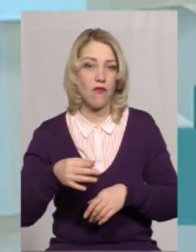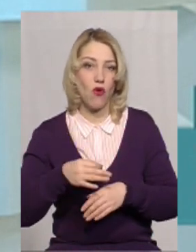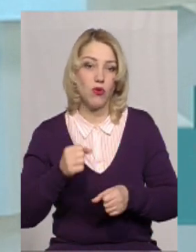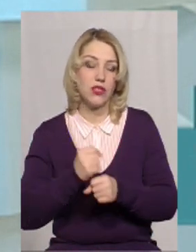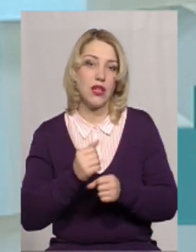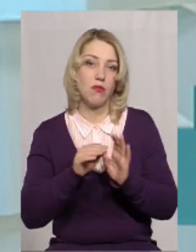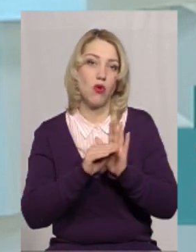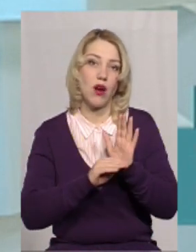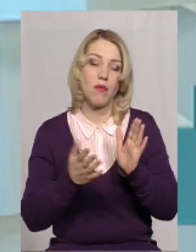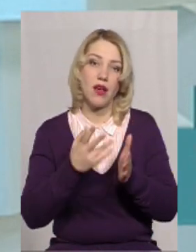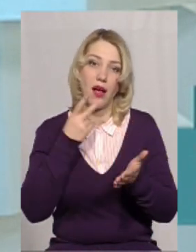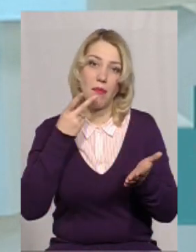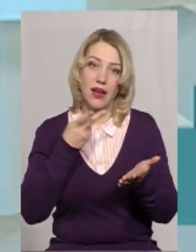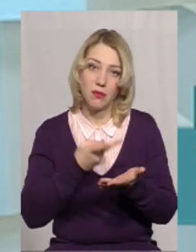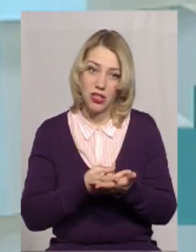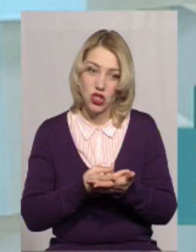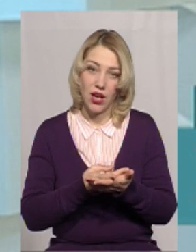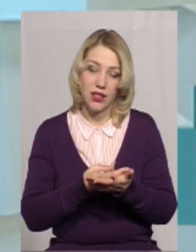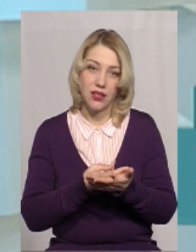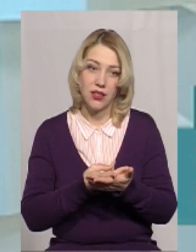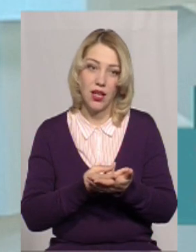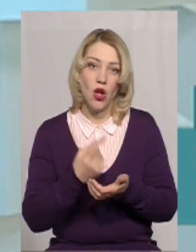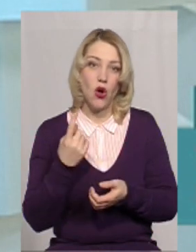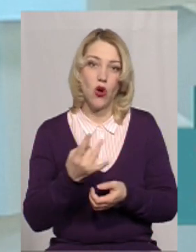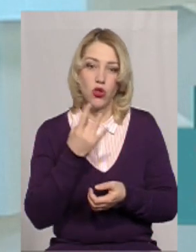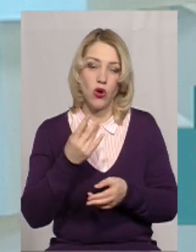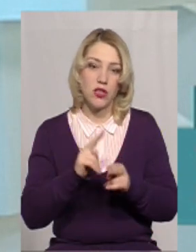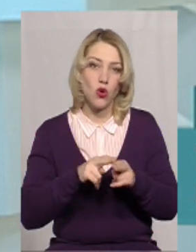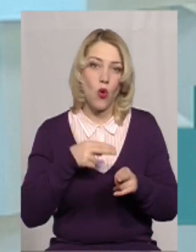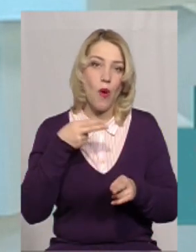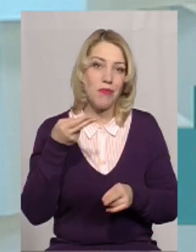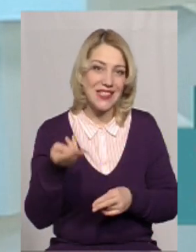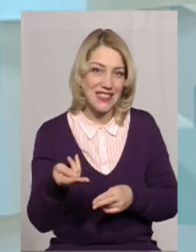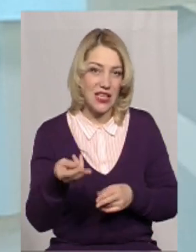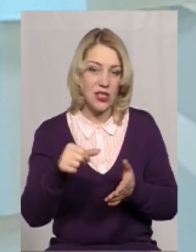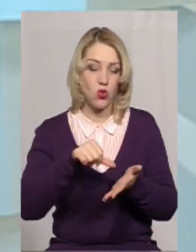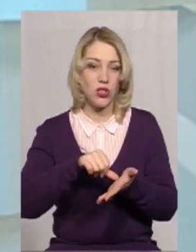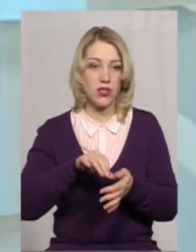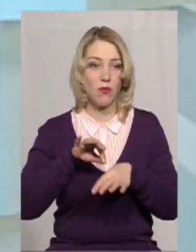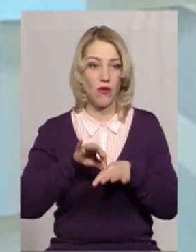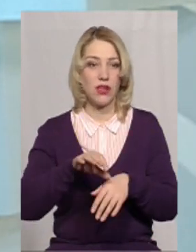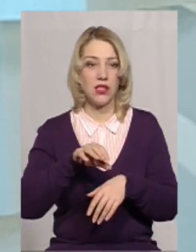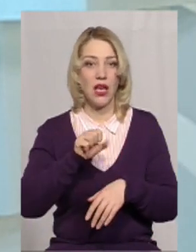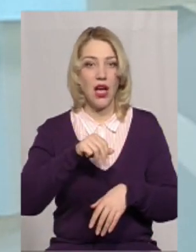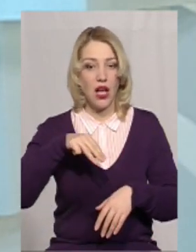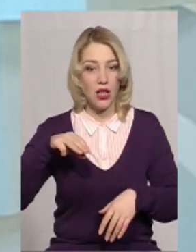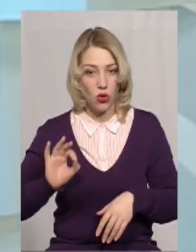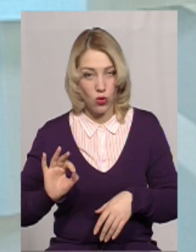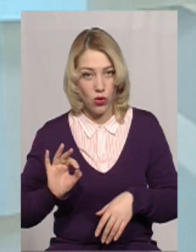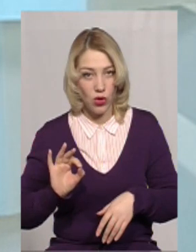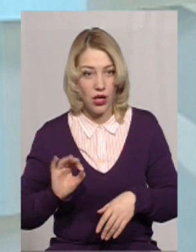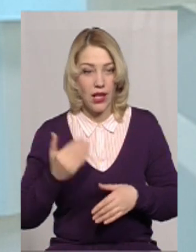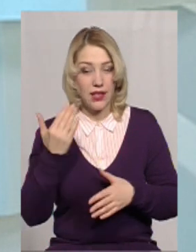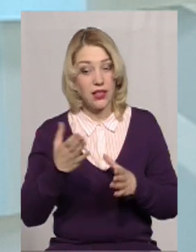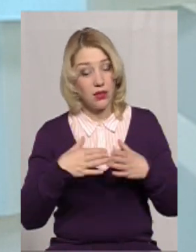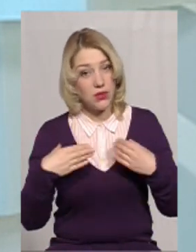діє програма, яка передбачає одноразову компенсацію учасникам проведення антитерористичної операції,